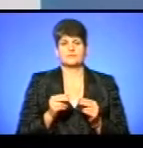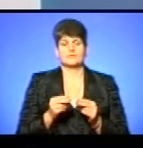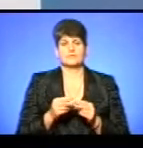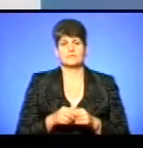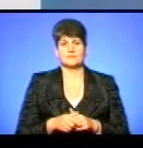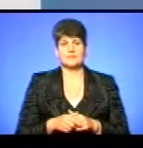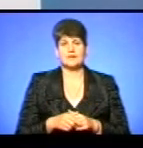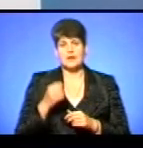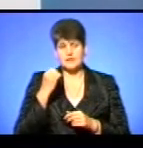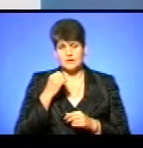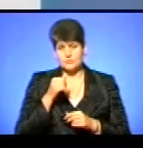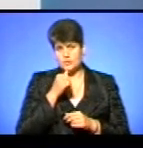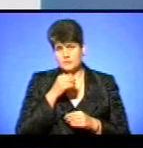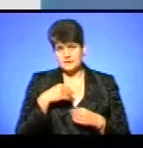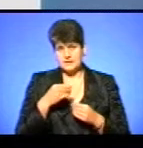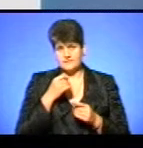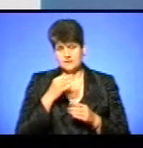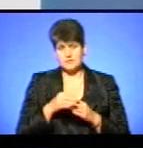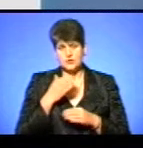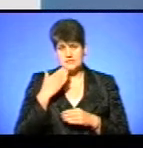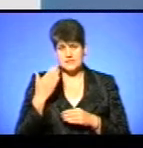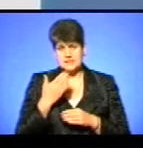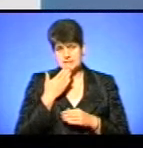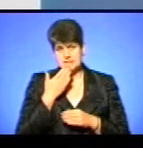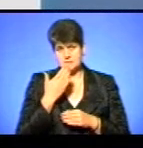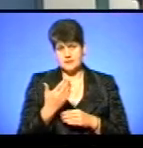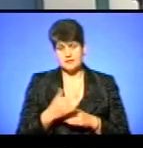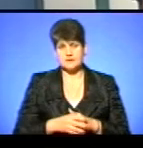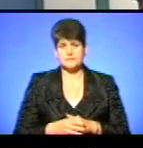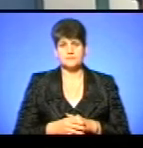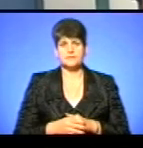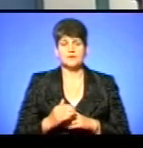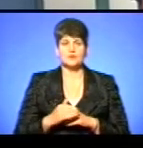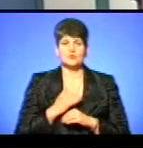Дякую, спробуємо дати відповідь на останнє запитання від глядачів. Доброго вечора.